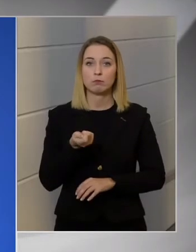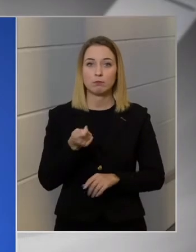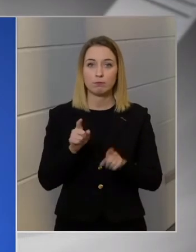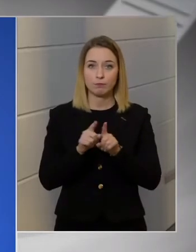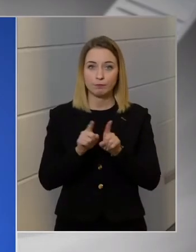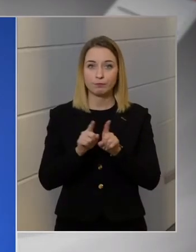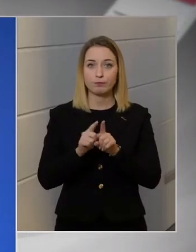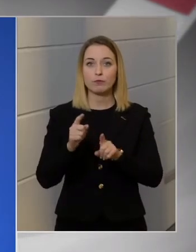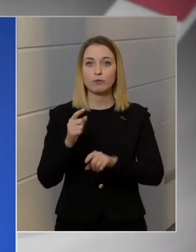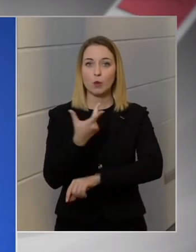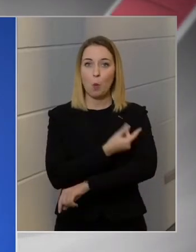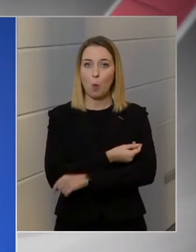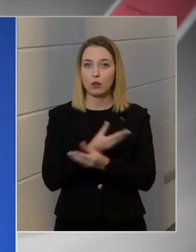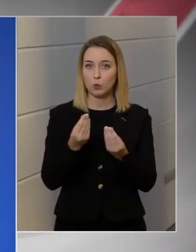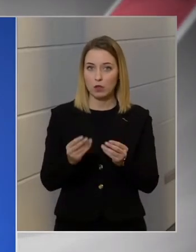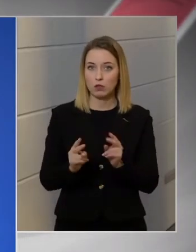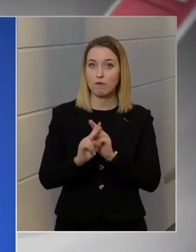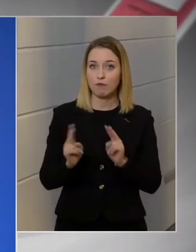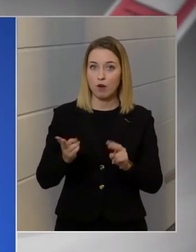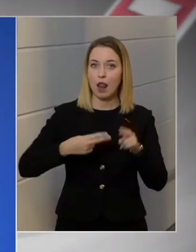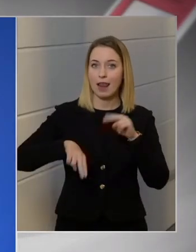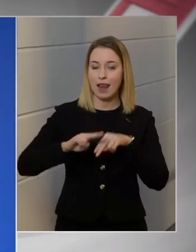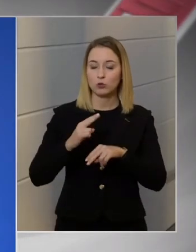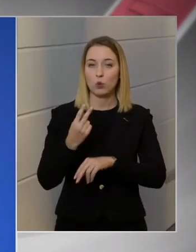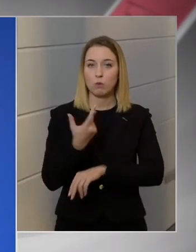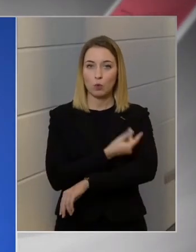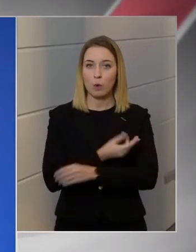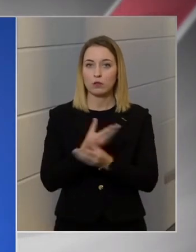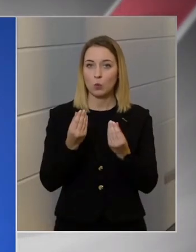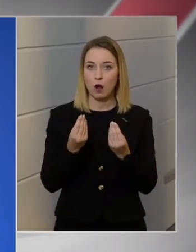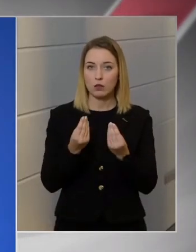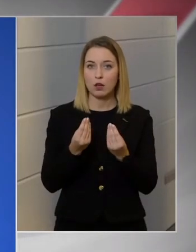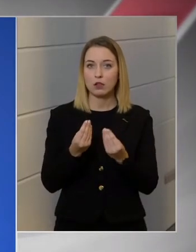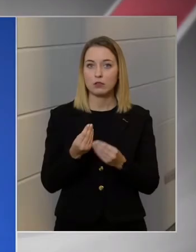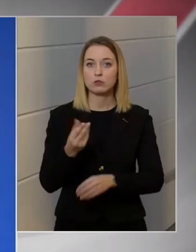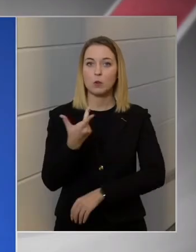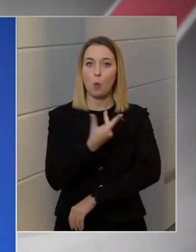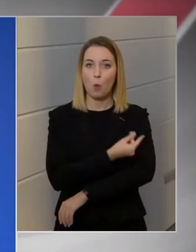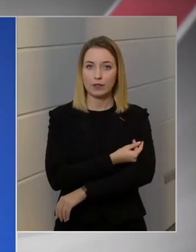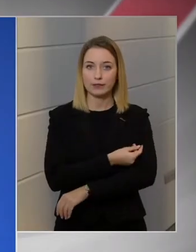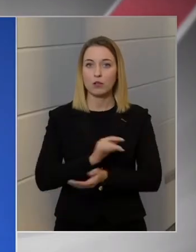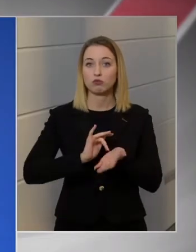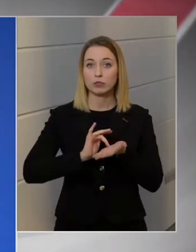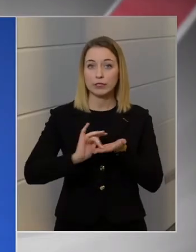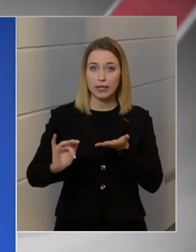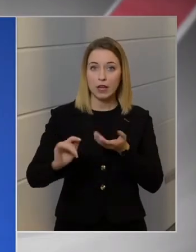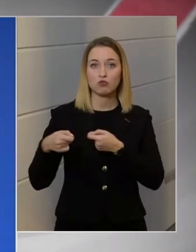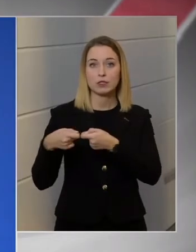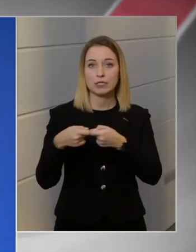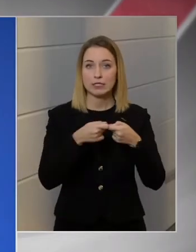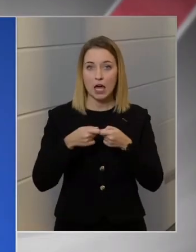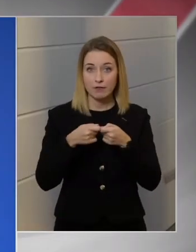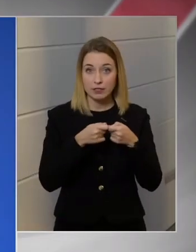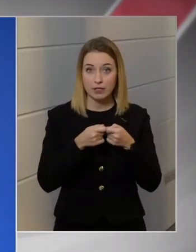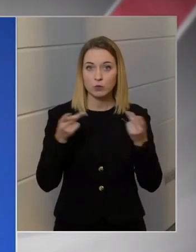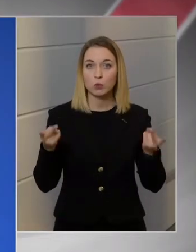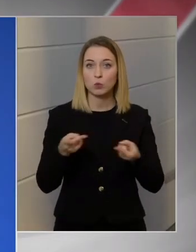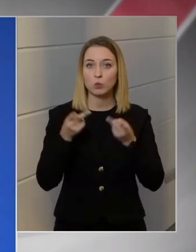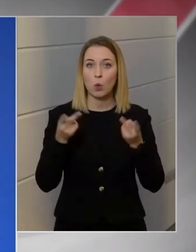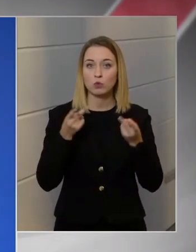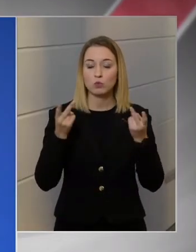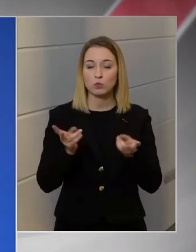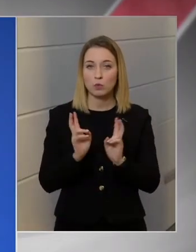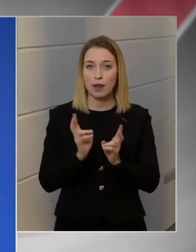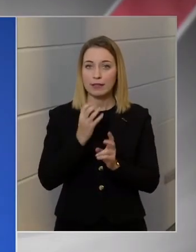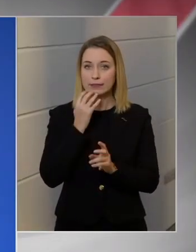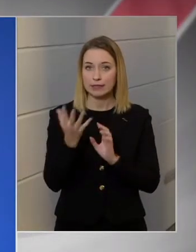először rendelkezésre a lehető legtöbb oltóanyag, és az oltás ingyenes, meg szervezett, könnyen igénybe vehető,